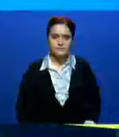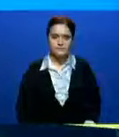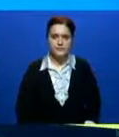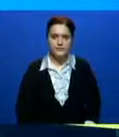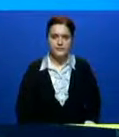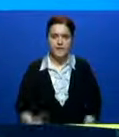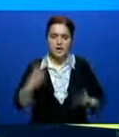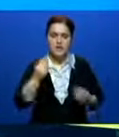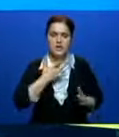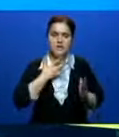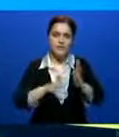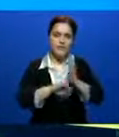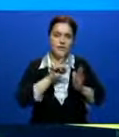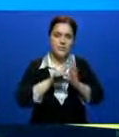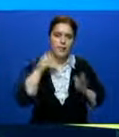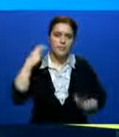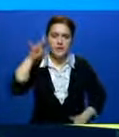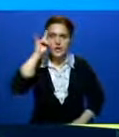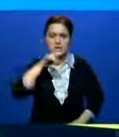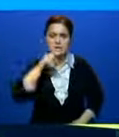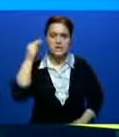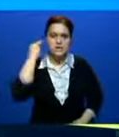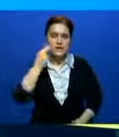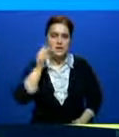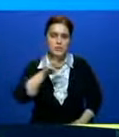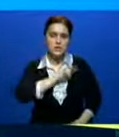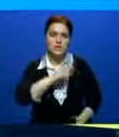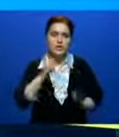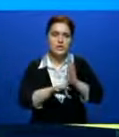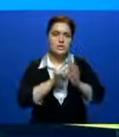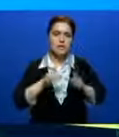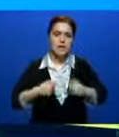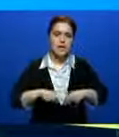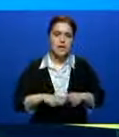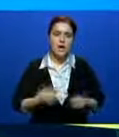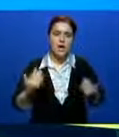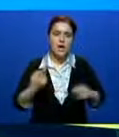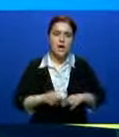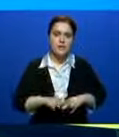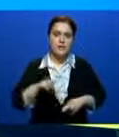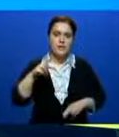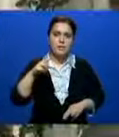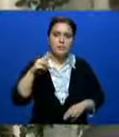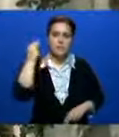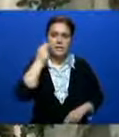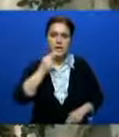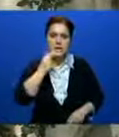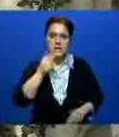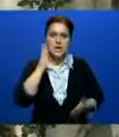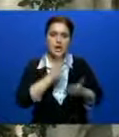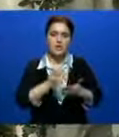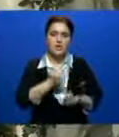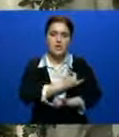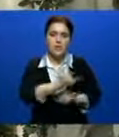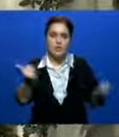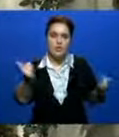В день выборов президента Казахстана в Китае будут работать четыре избирательных участка. Об этом в Пекине на брифинге, организованном